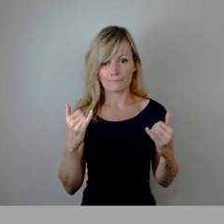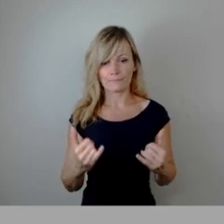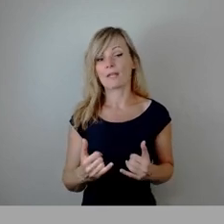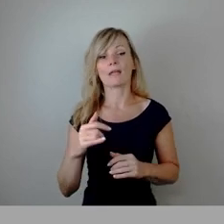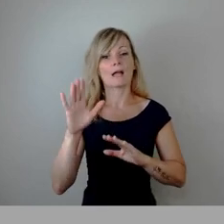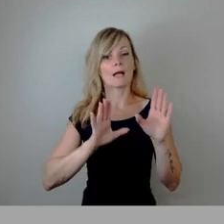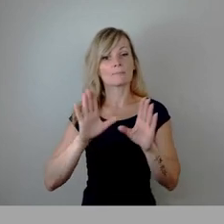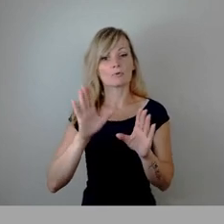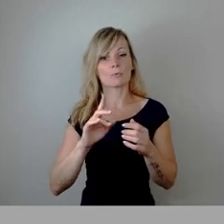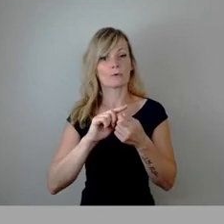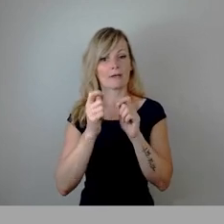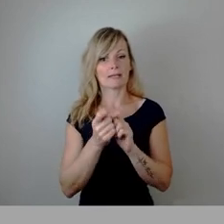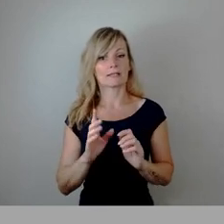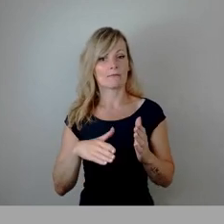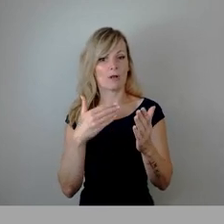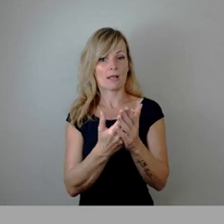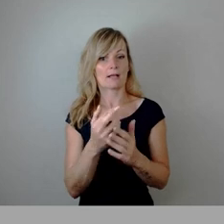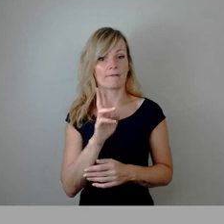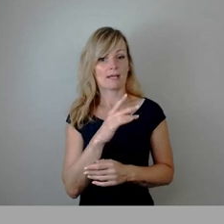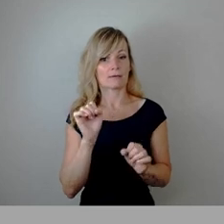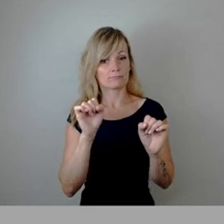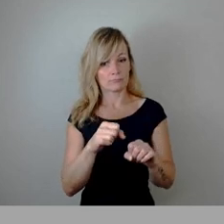Vorlage. Wer zustimmen möchte, bitte ich jetzt um Stimmzeichen.